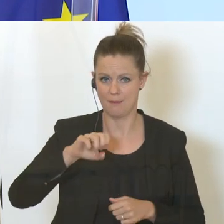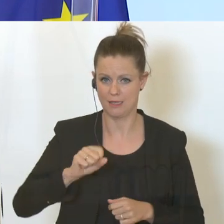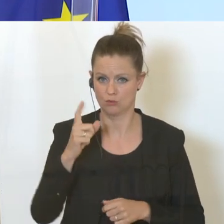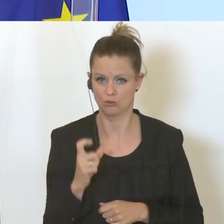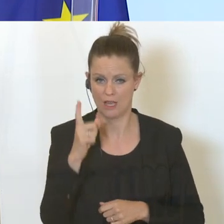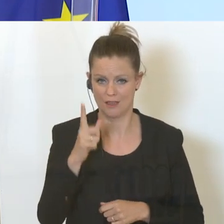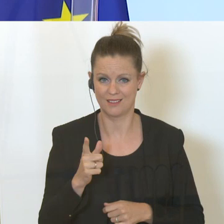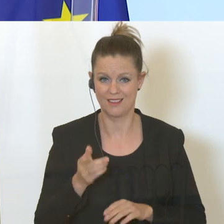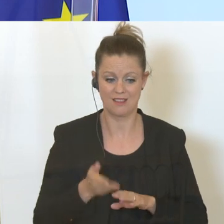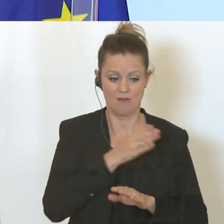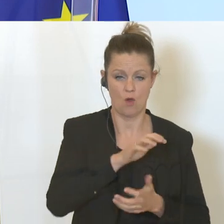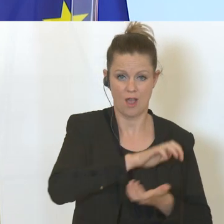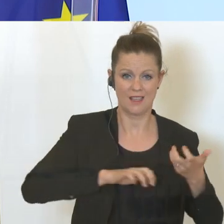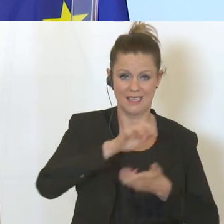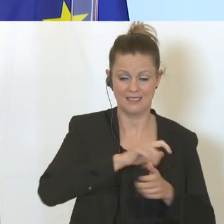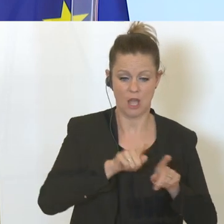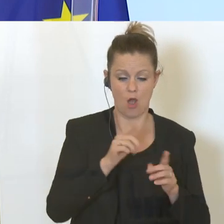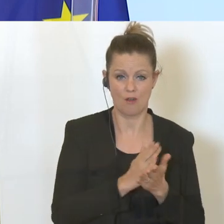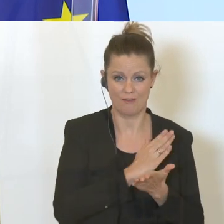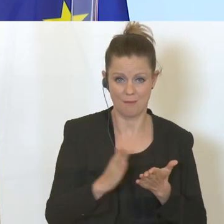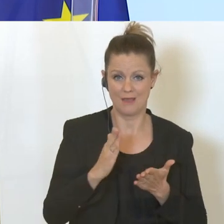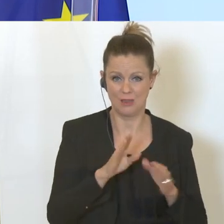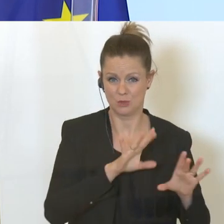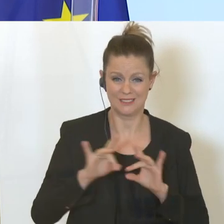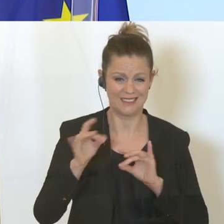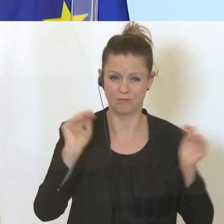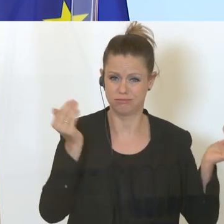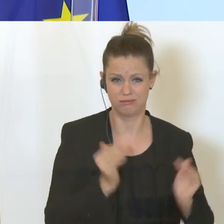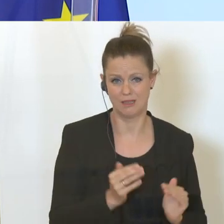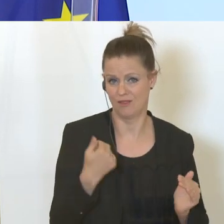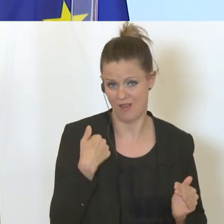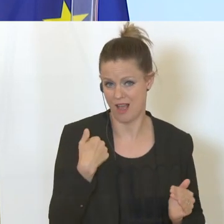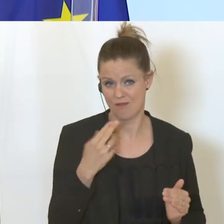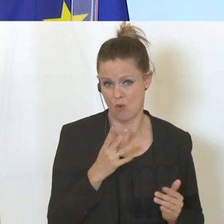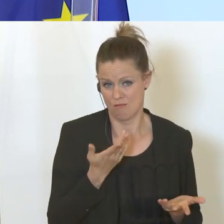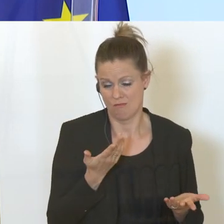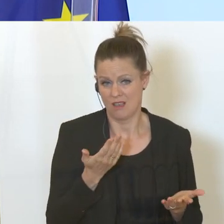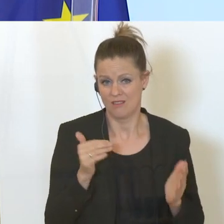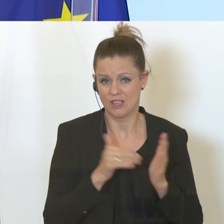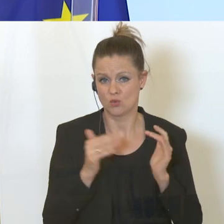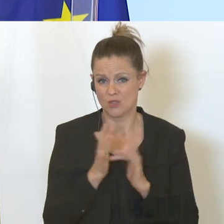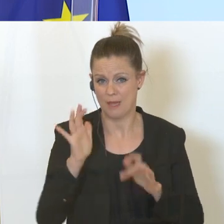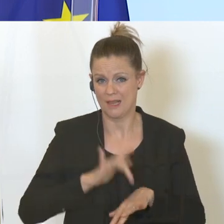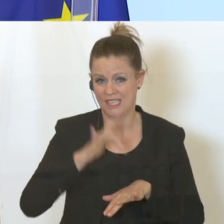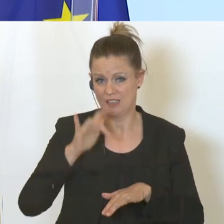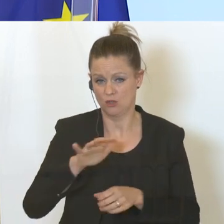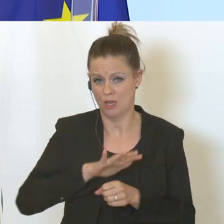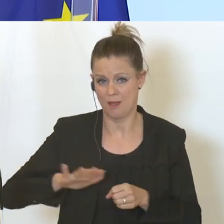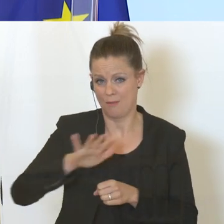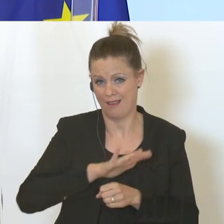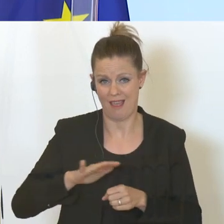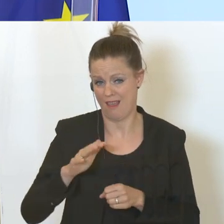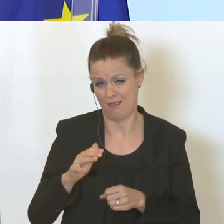während der Krise auch die Vermittlungstätigkeiten massiv eingeschränkt, da es für die systemkritischen Bereiche zum